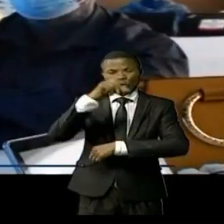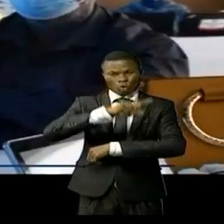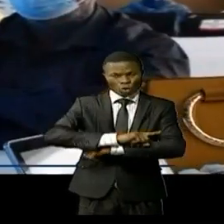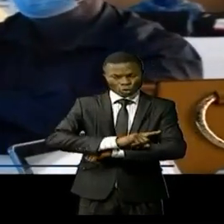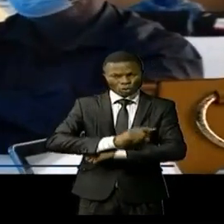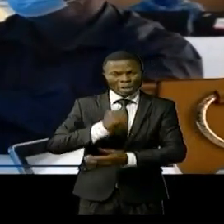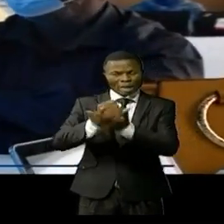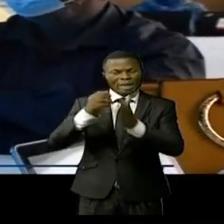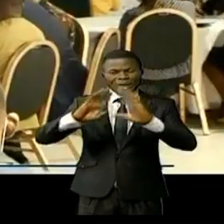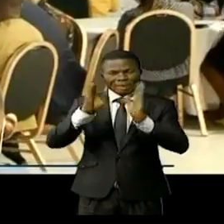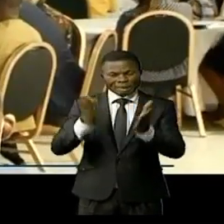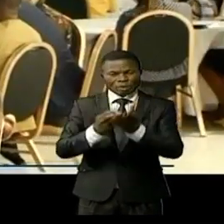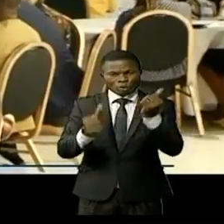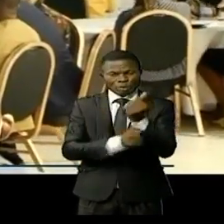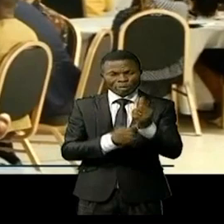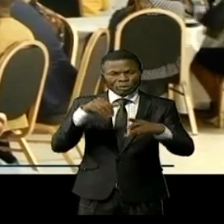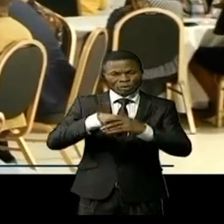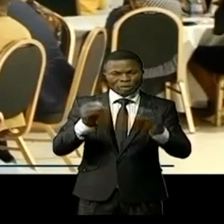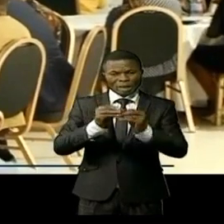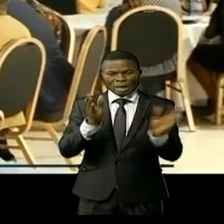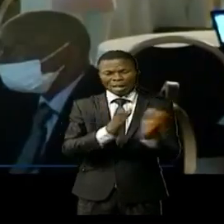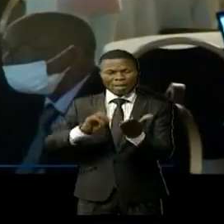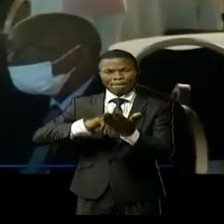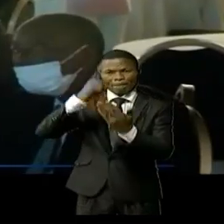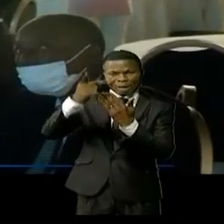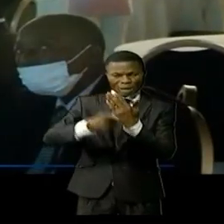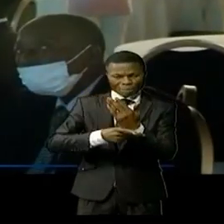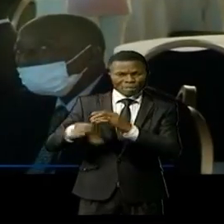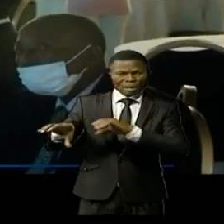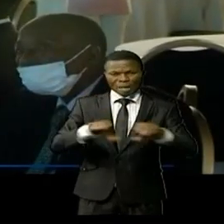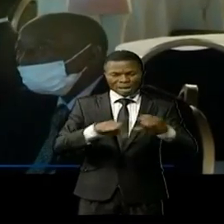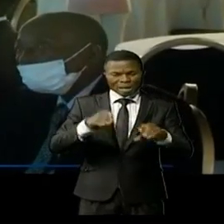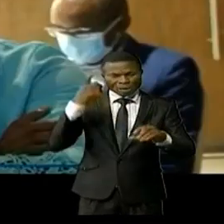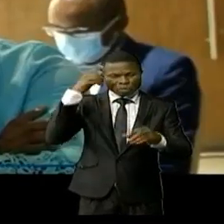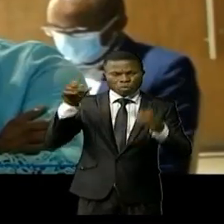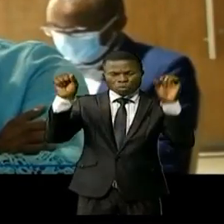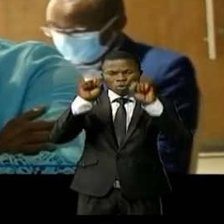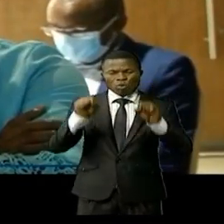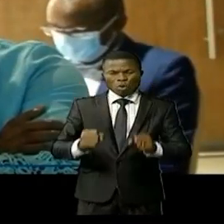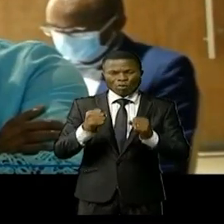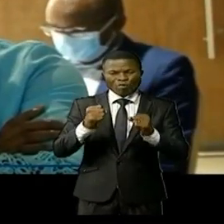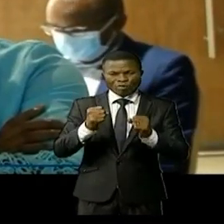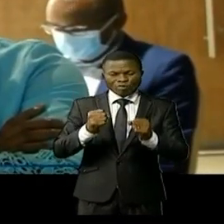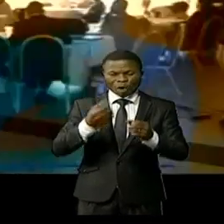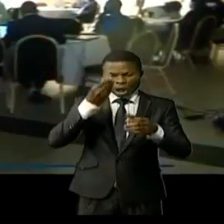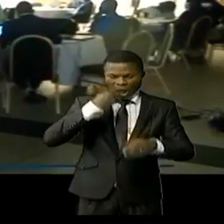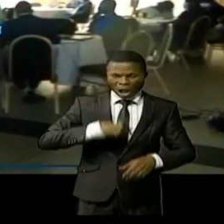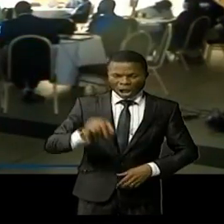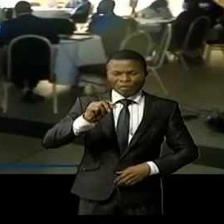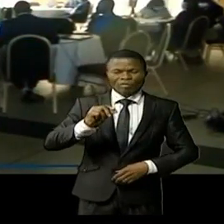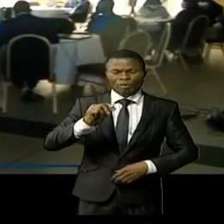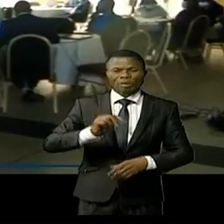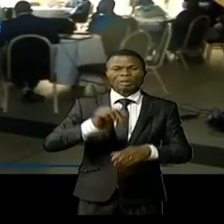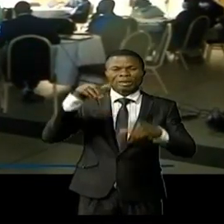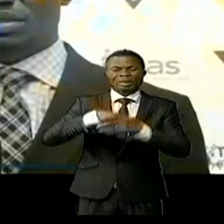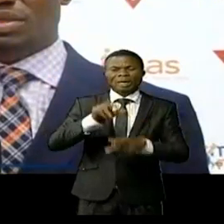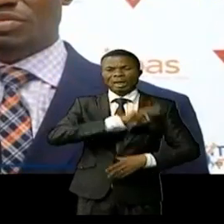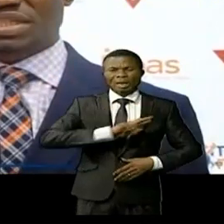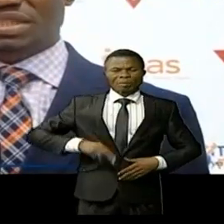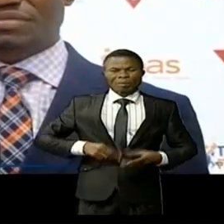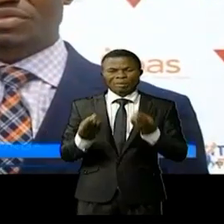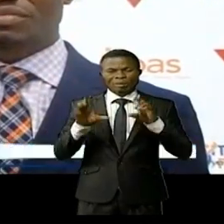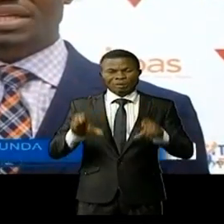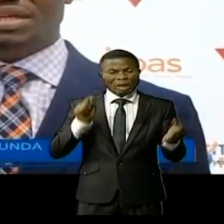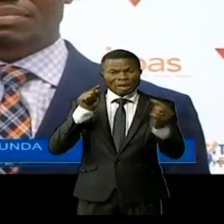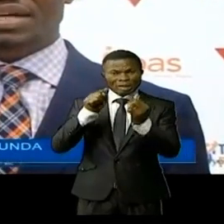participants notamment de planifier les actions pour un écosystème durable d'avortement en République démocratique du Congo L